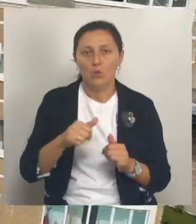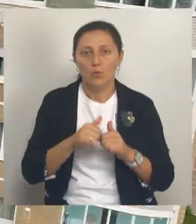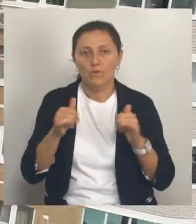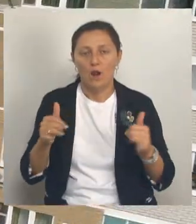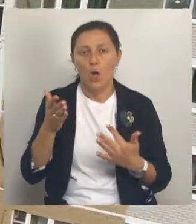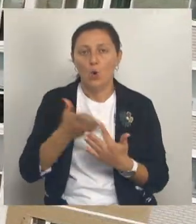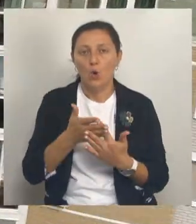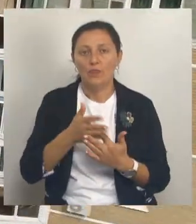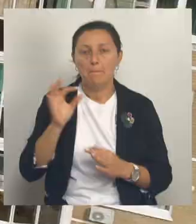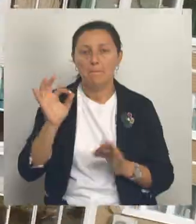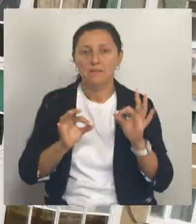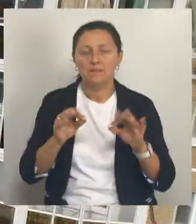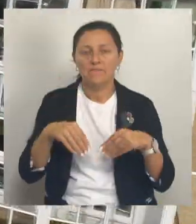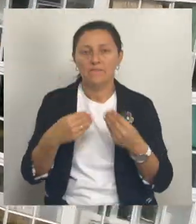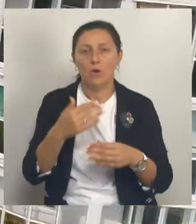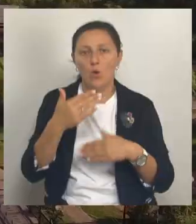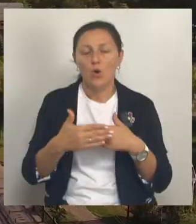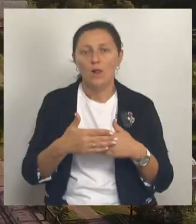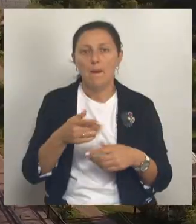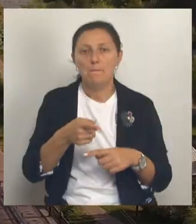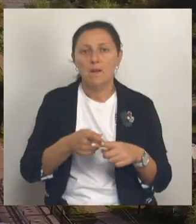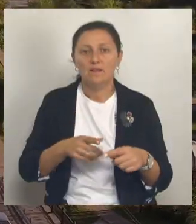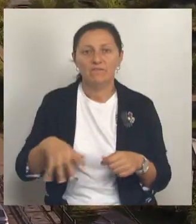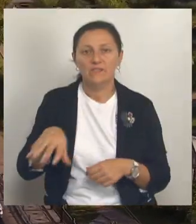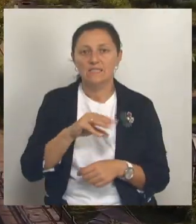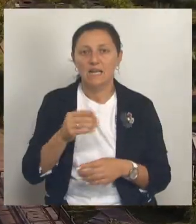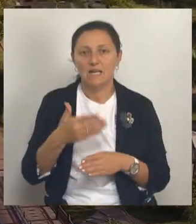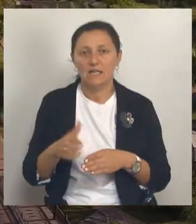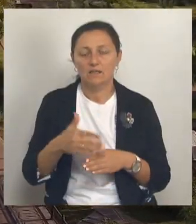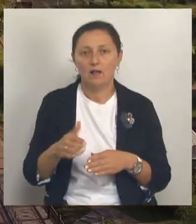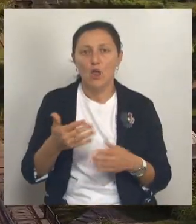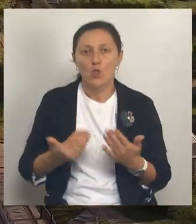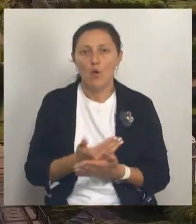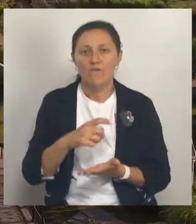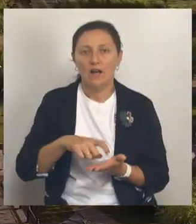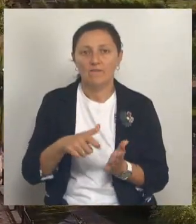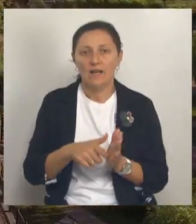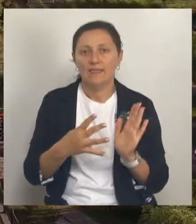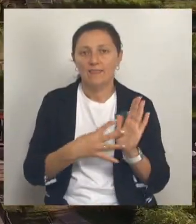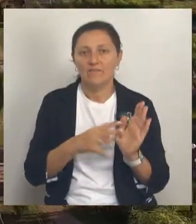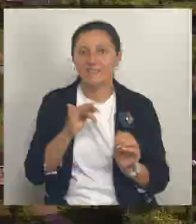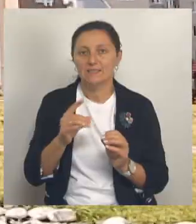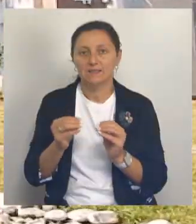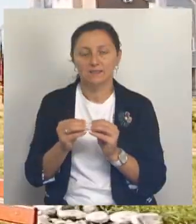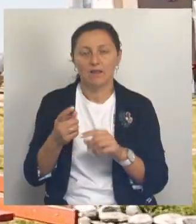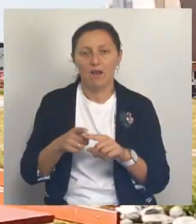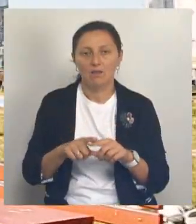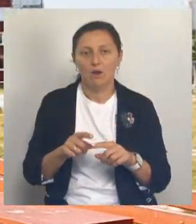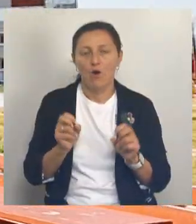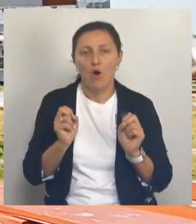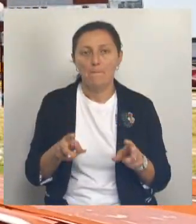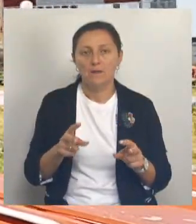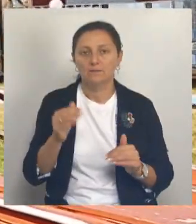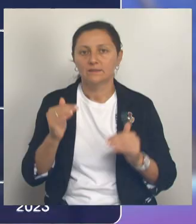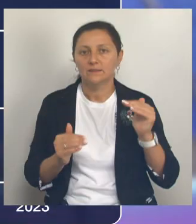льготный процент выдается уже около половины всех ипотечных кредитов, а для нового жилья – 9 из 10. Это создает опасные искажения на